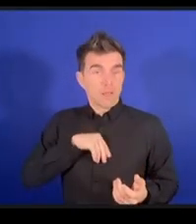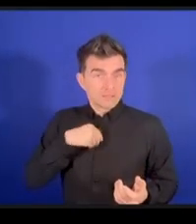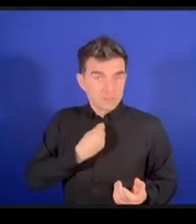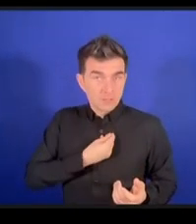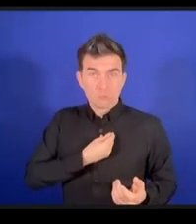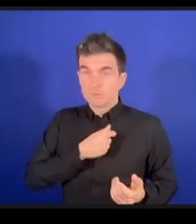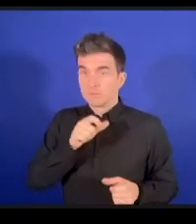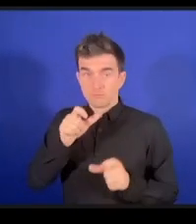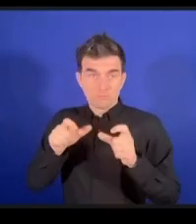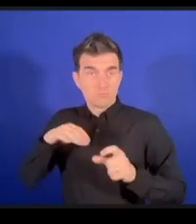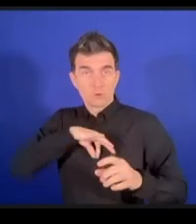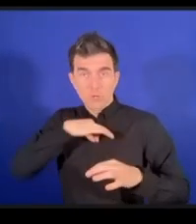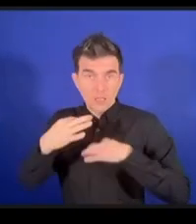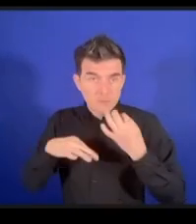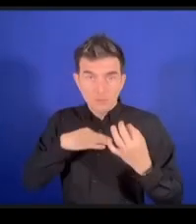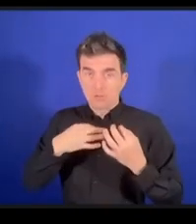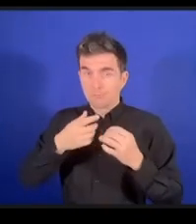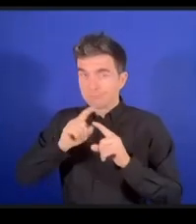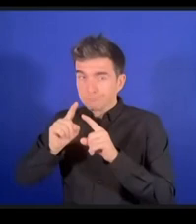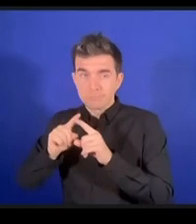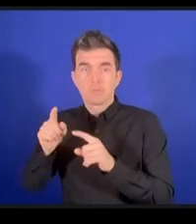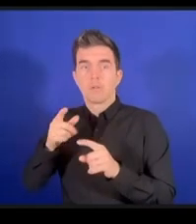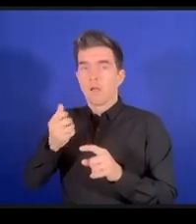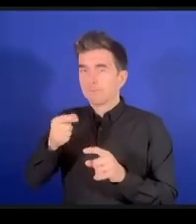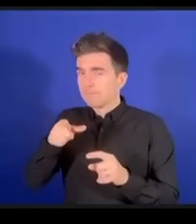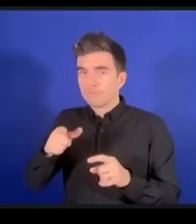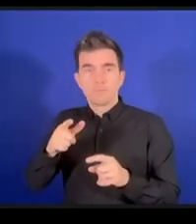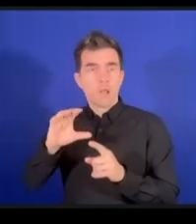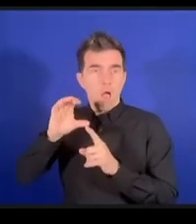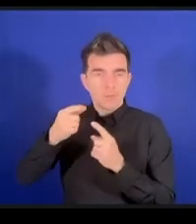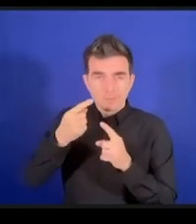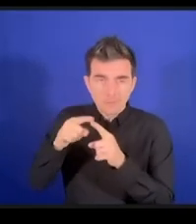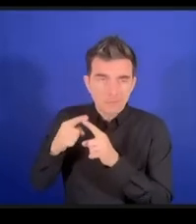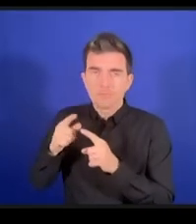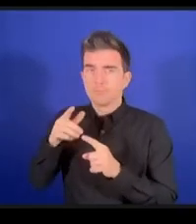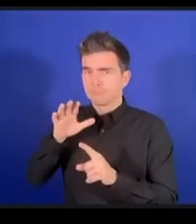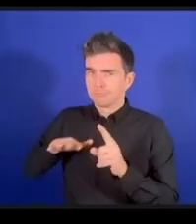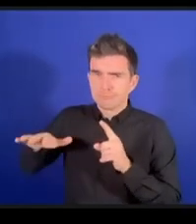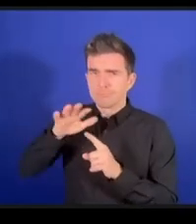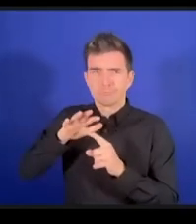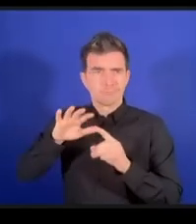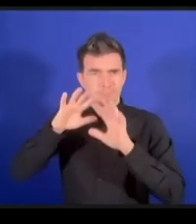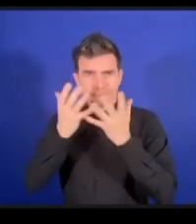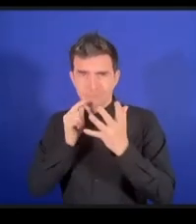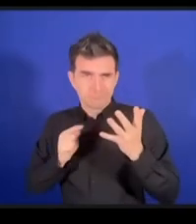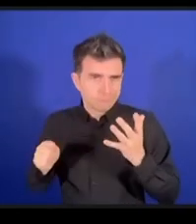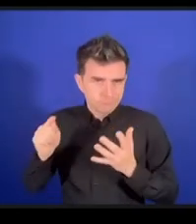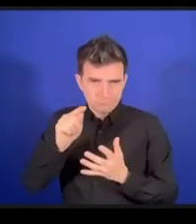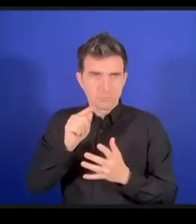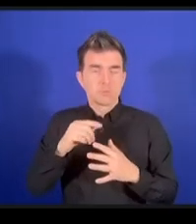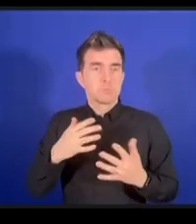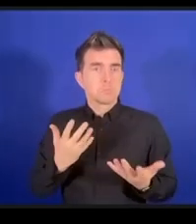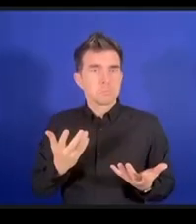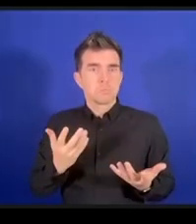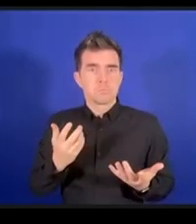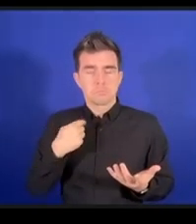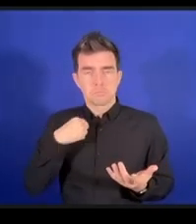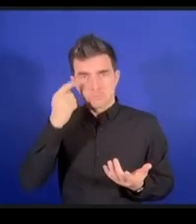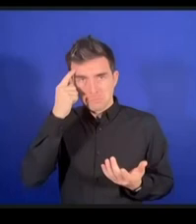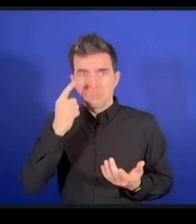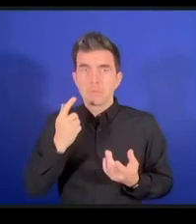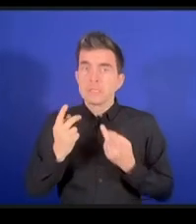皆さまもお分かりだと思うんですけれども最先端のテクノロジーへのアクセスには